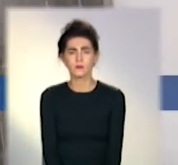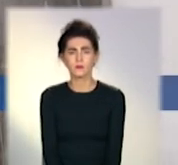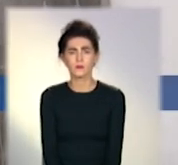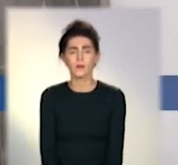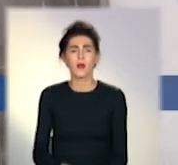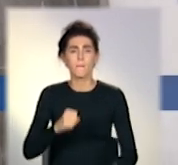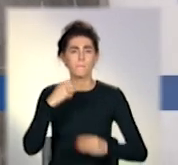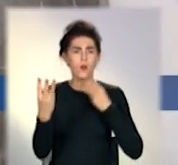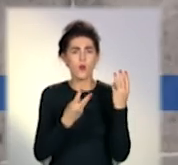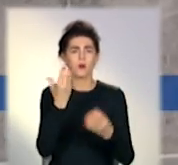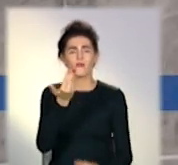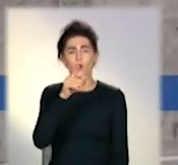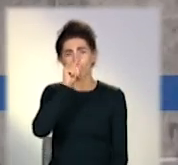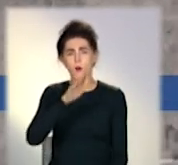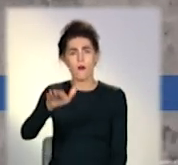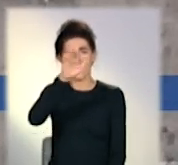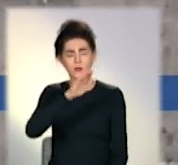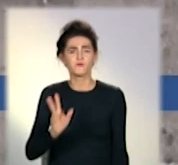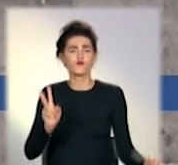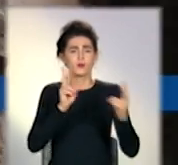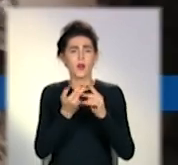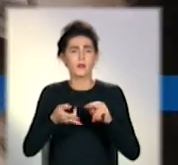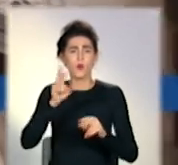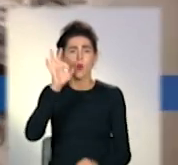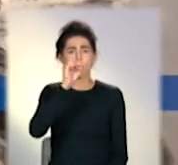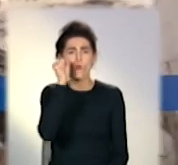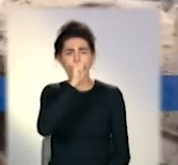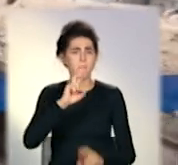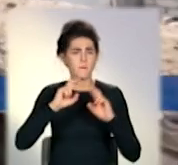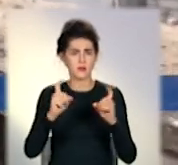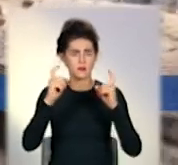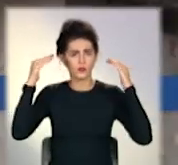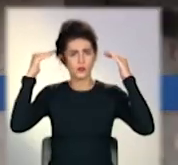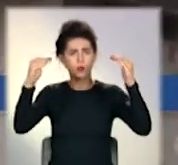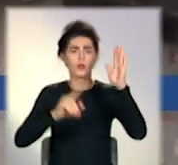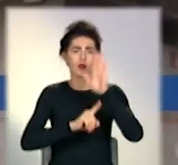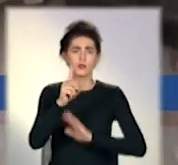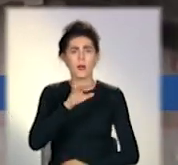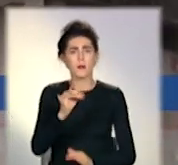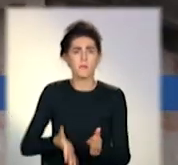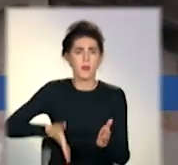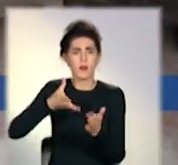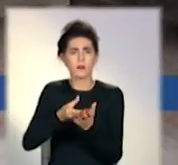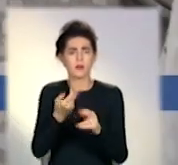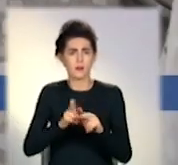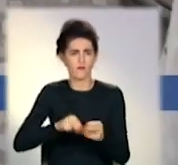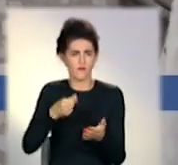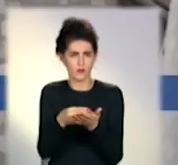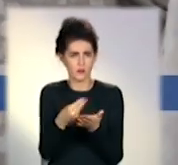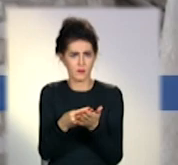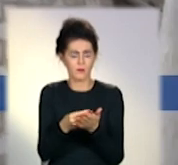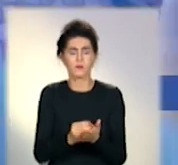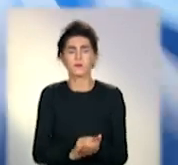Погорільці Луганщини зустрічають морози без даху над головою. Чи почали їм виплачувати компенсації?